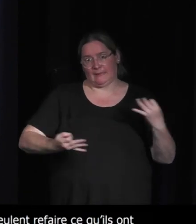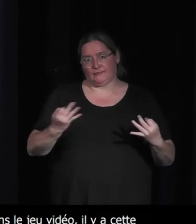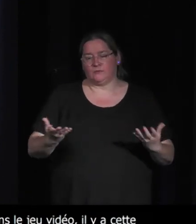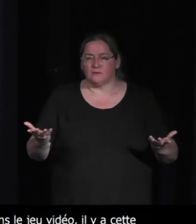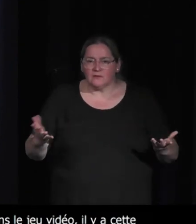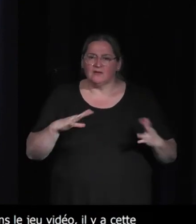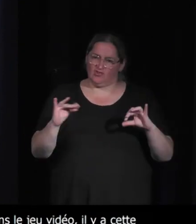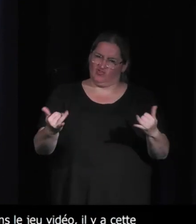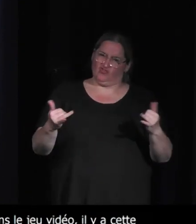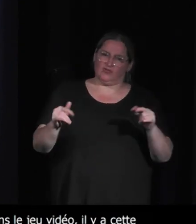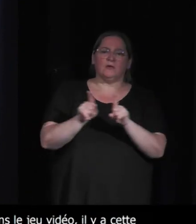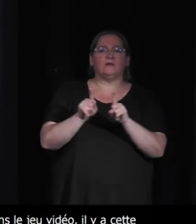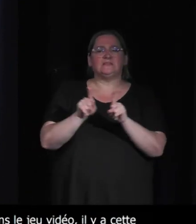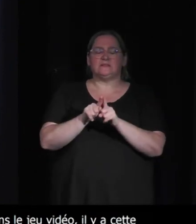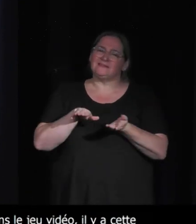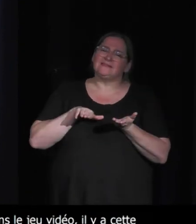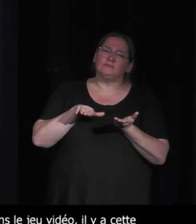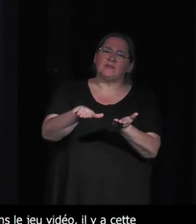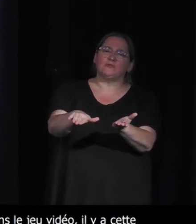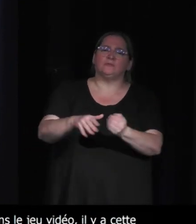mais il y a tous les jeux de simulation